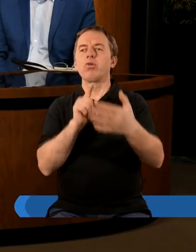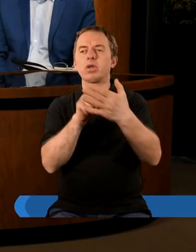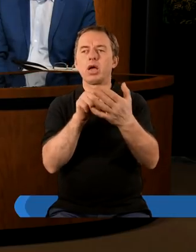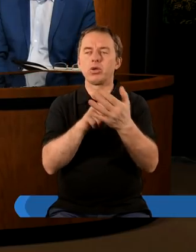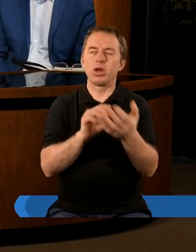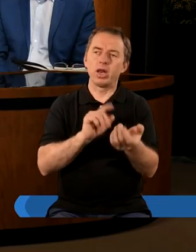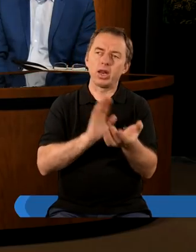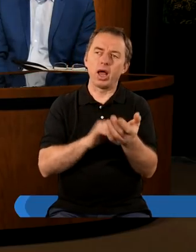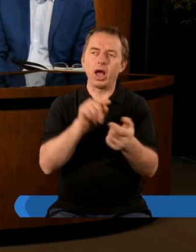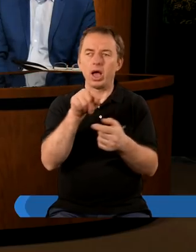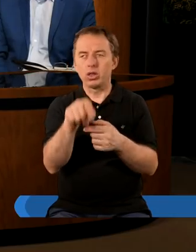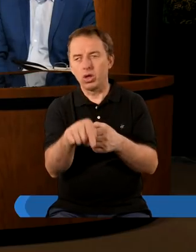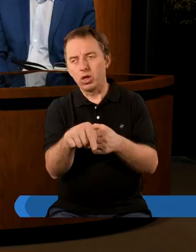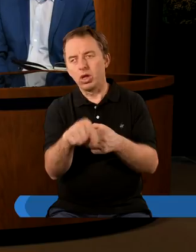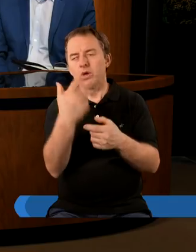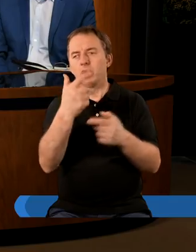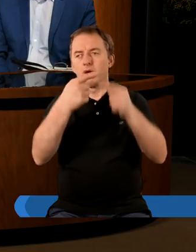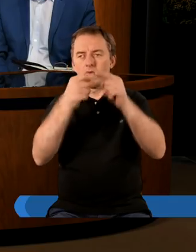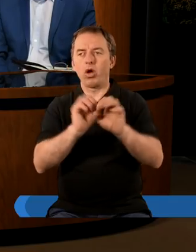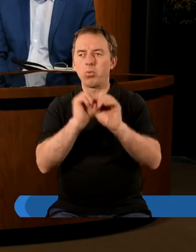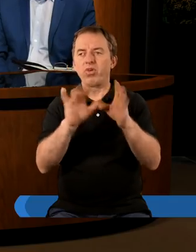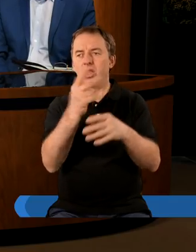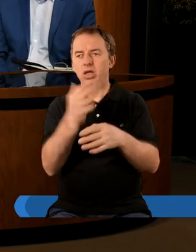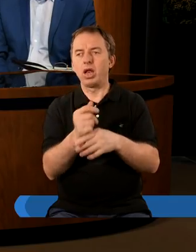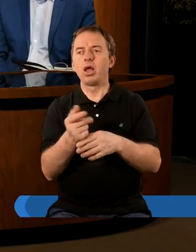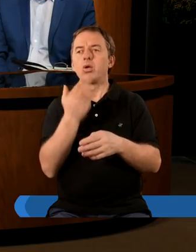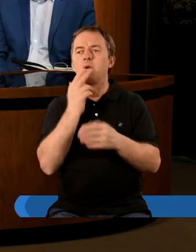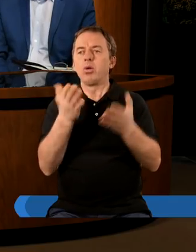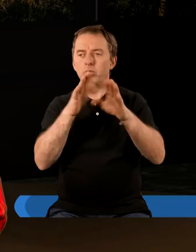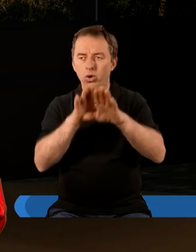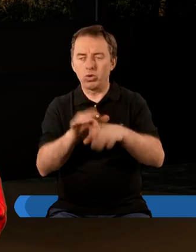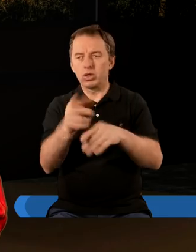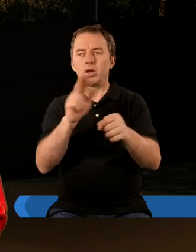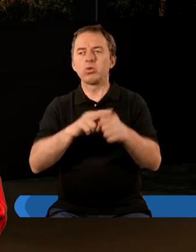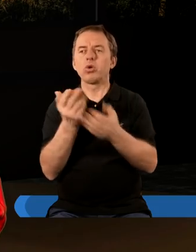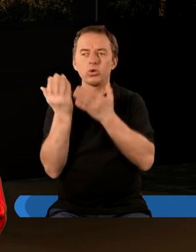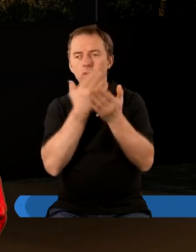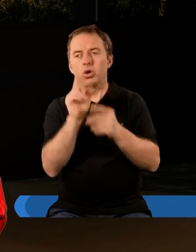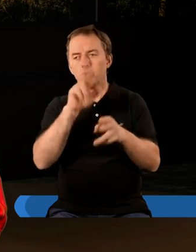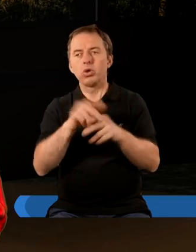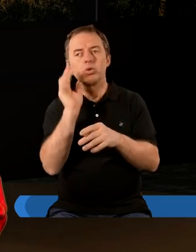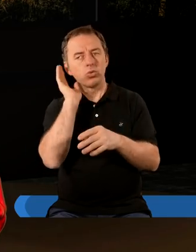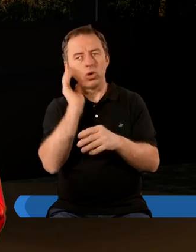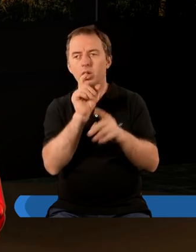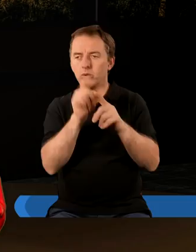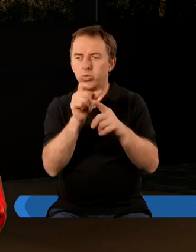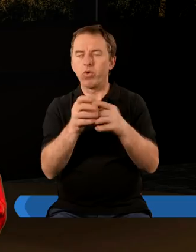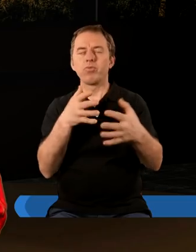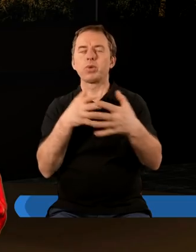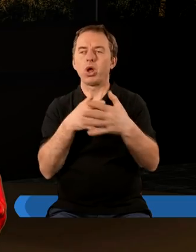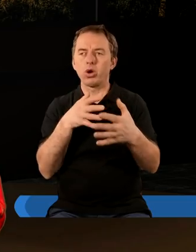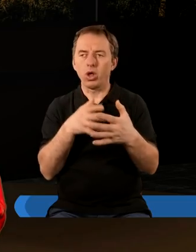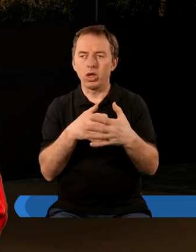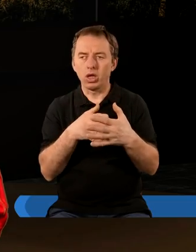Wskazuje chociażby na to już trzeci werset Księgi Objawienia, który mówi Błogosławiony ten, który czyta i ci, którzy słuchają słów